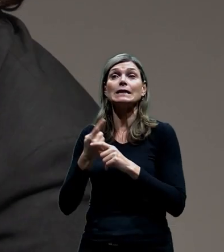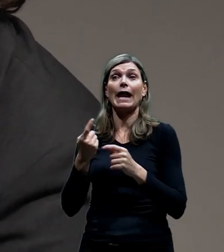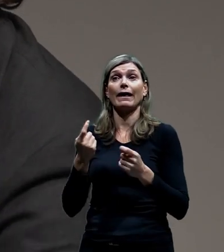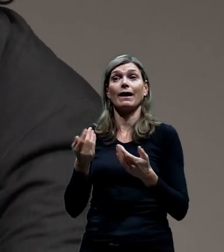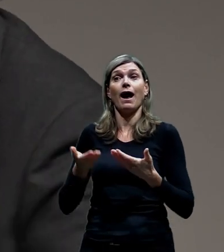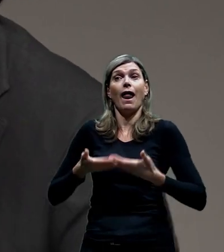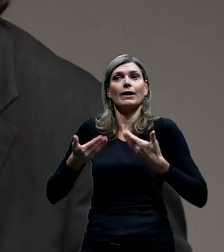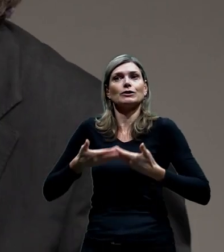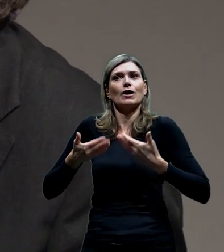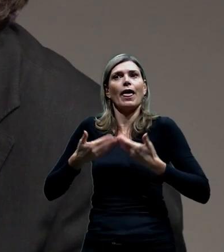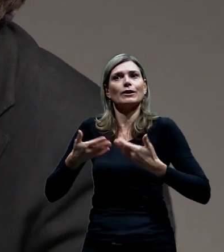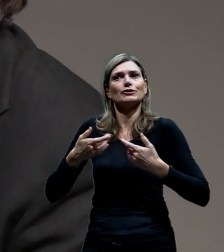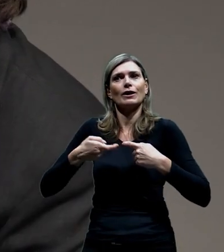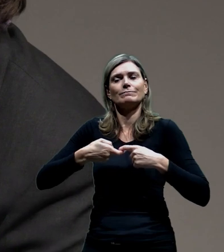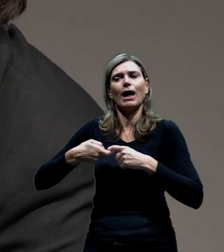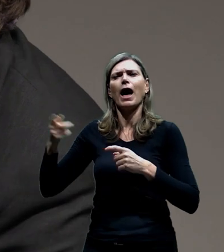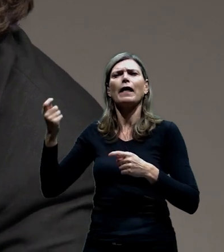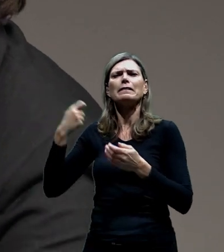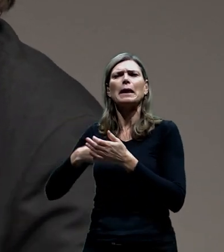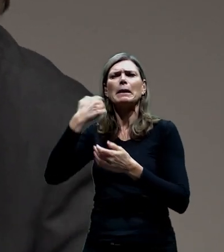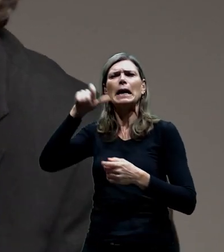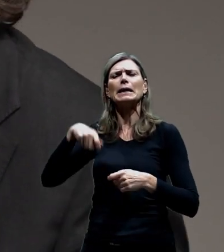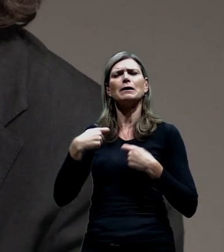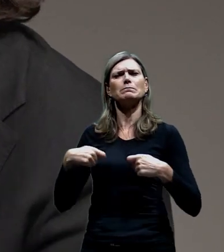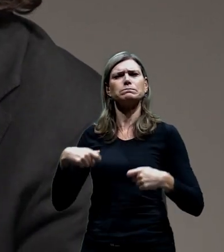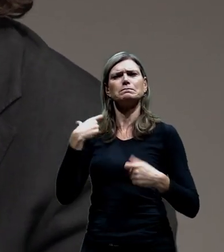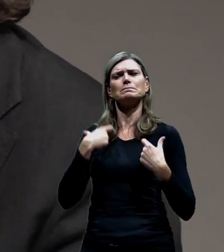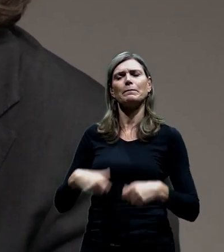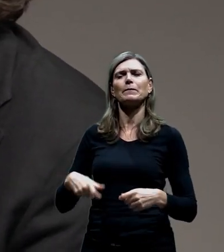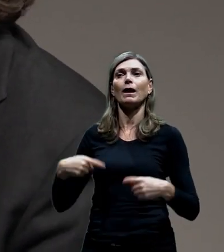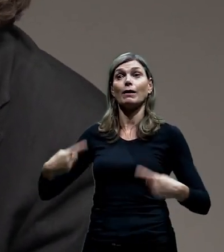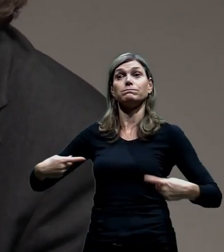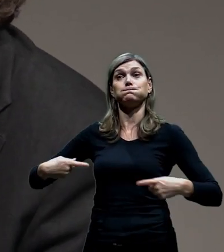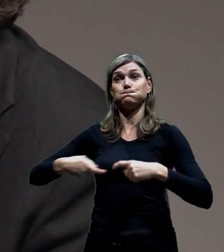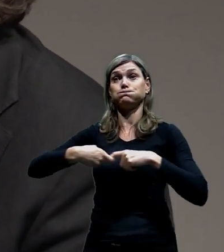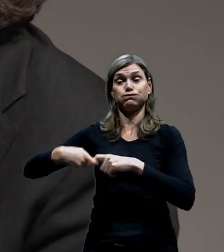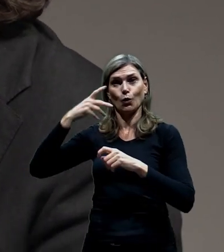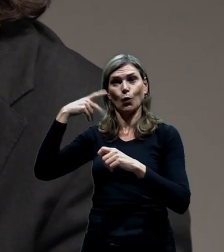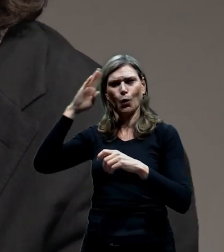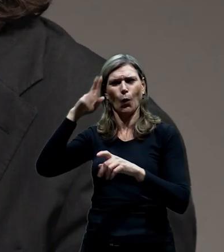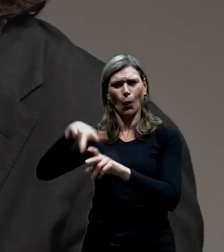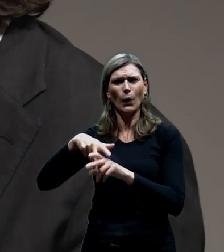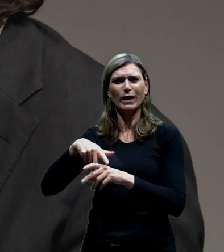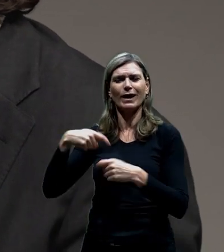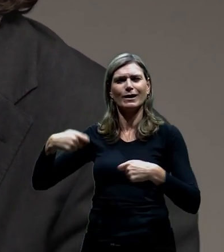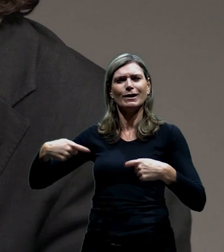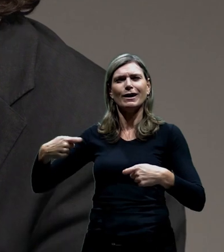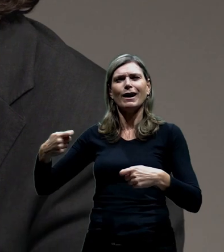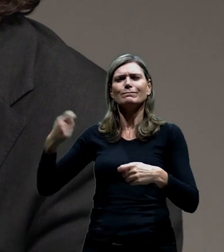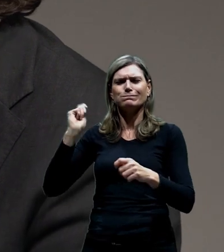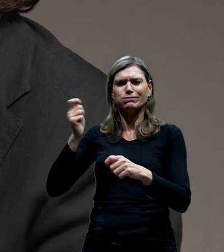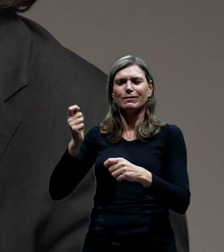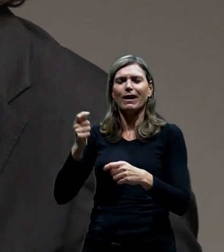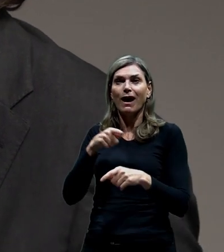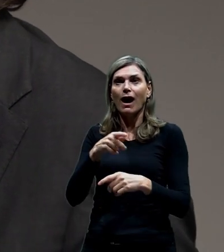šlechtici jezdily těma pařízkýma ulicema jako strašně rychle, bylo velké množství zranění. Čili je potřeba ty